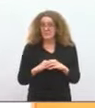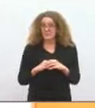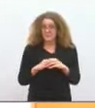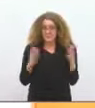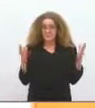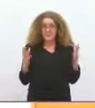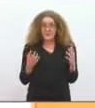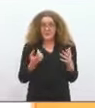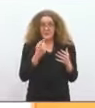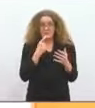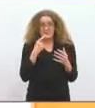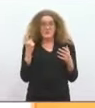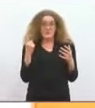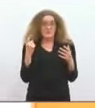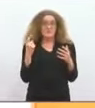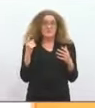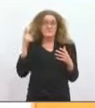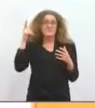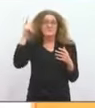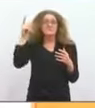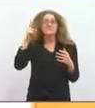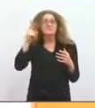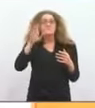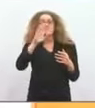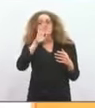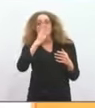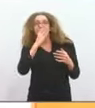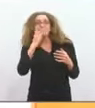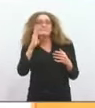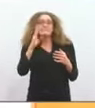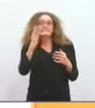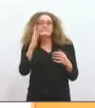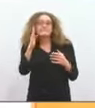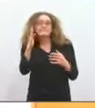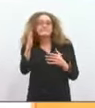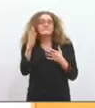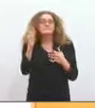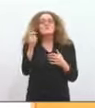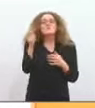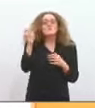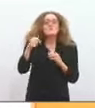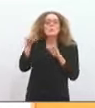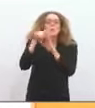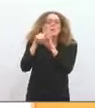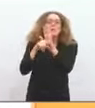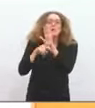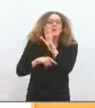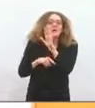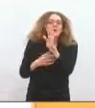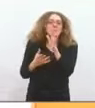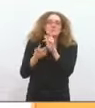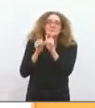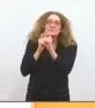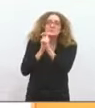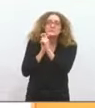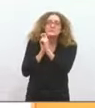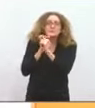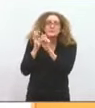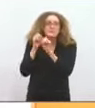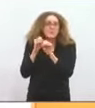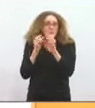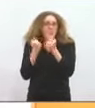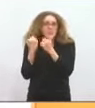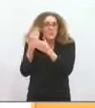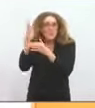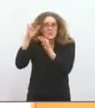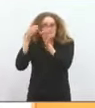de trajectoire a été pris, même si on peut discuter telle ou telle mesure avec lesquelles on pourrait envisager d'autres mesures